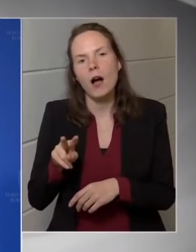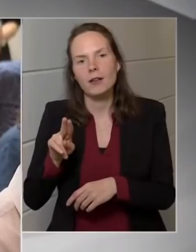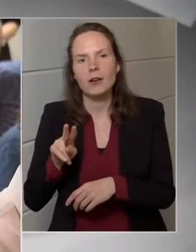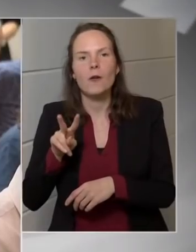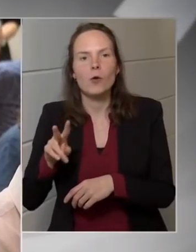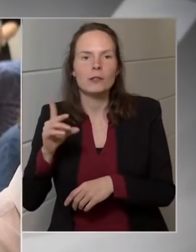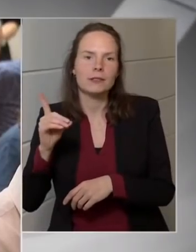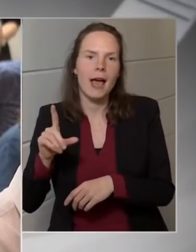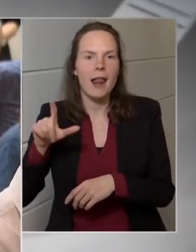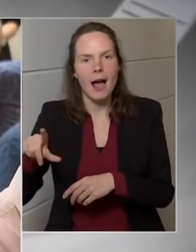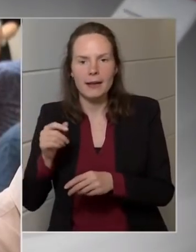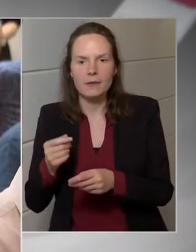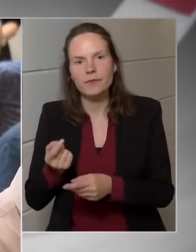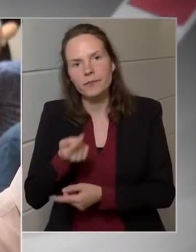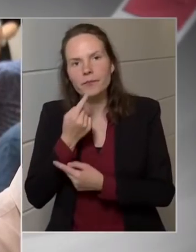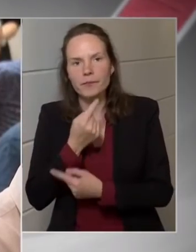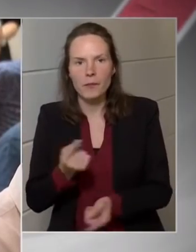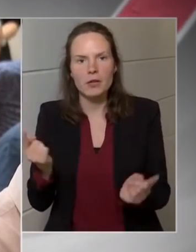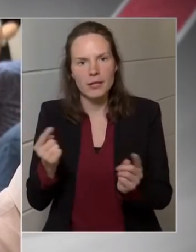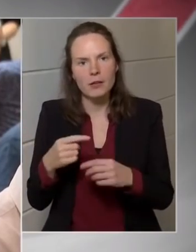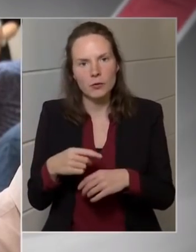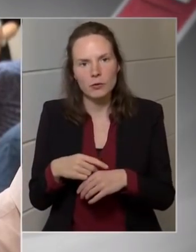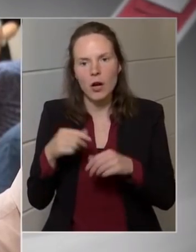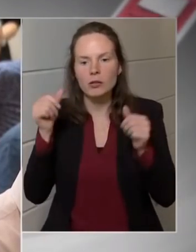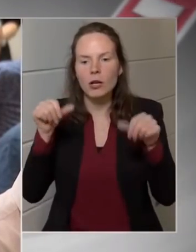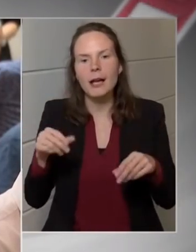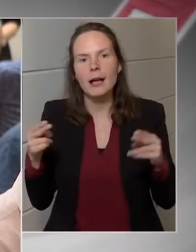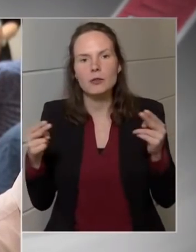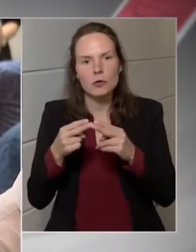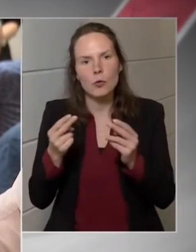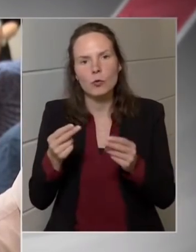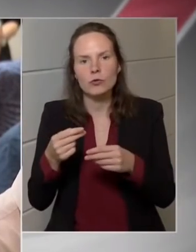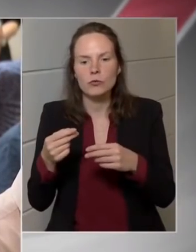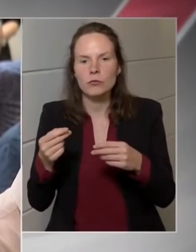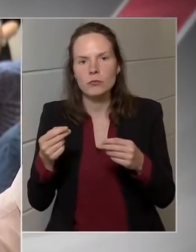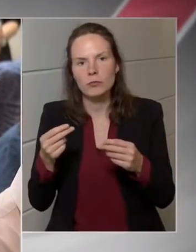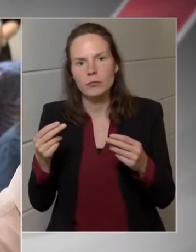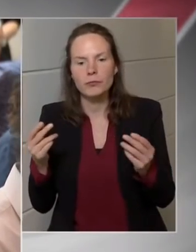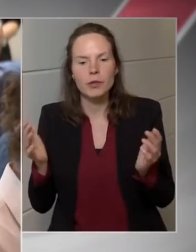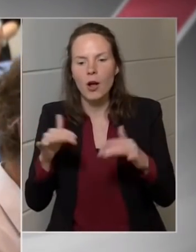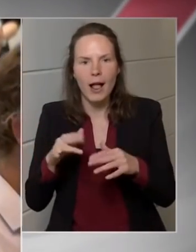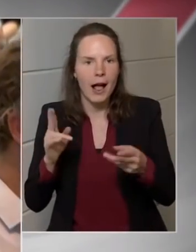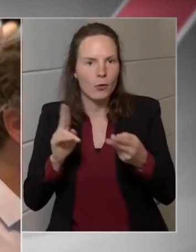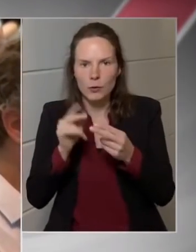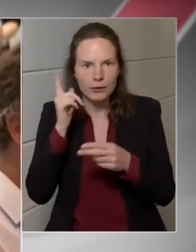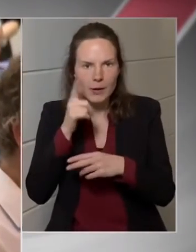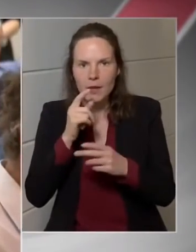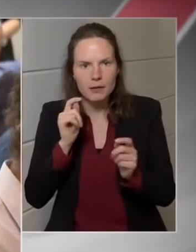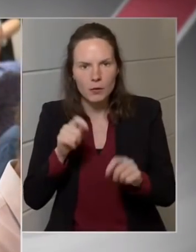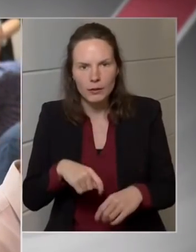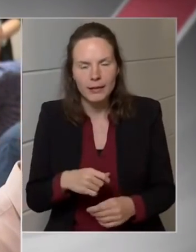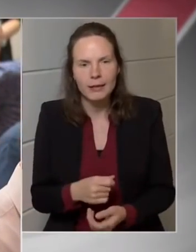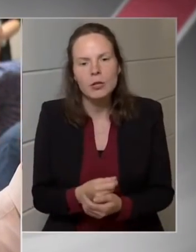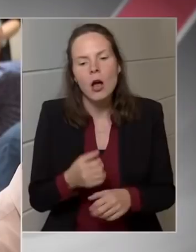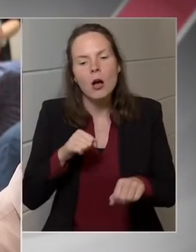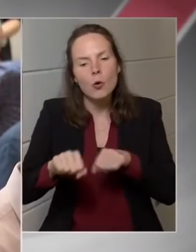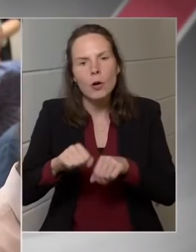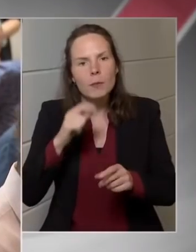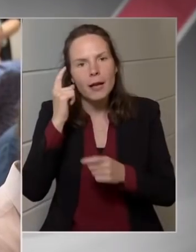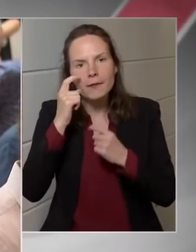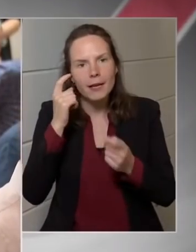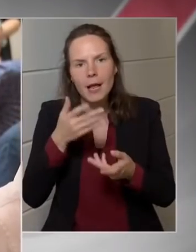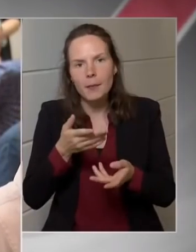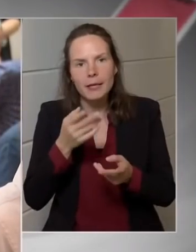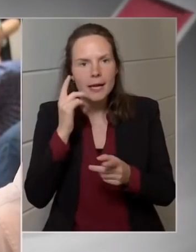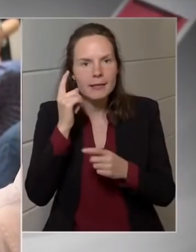Az utolsó kérdésem pedig kicsit az uniónál maradva, de más ügyben, az olajembergő ügyében. Hússza von der Leyen azt nyilatkozta, hogy a jövőveti